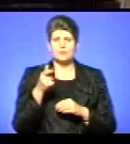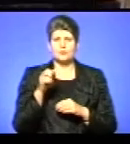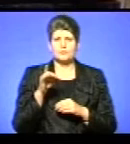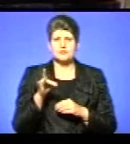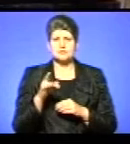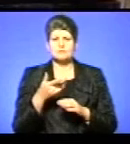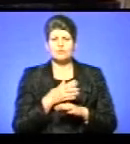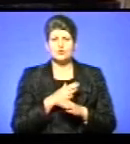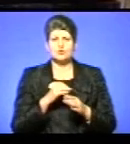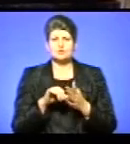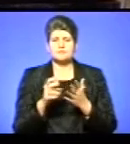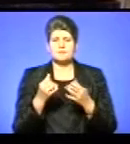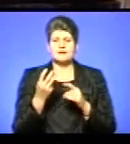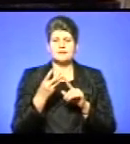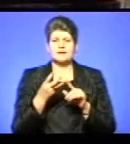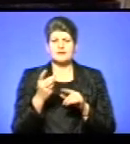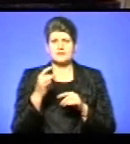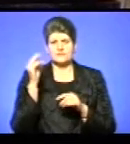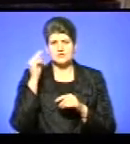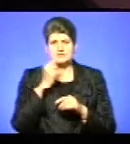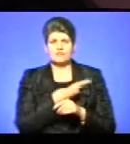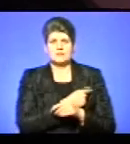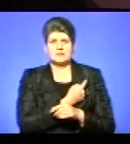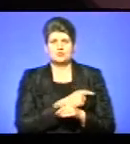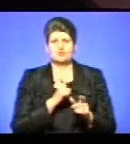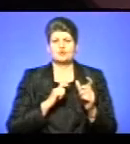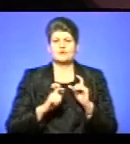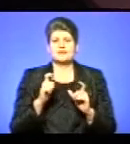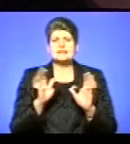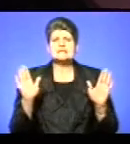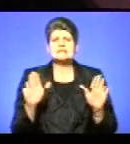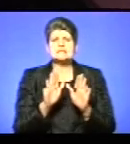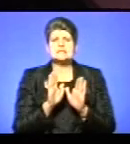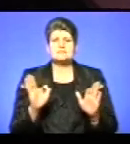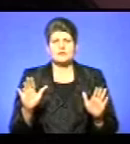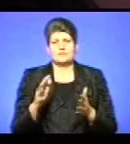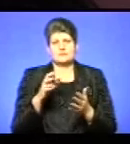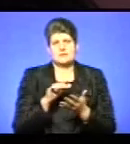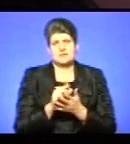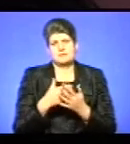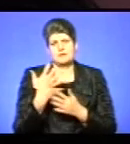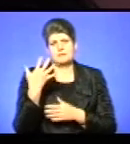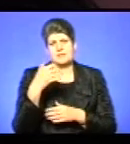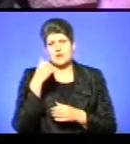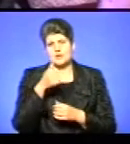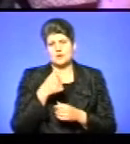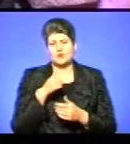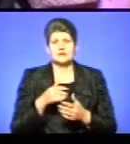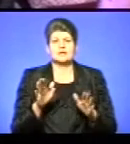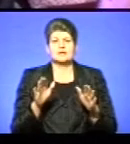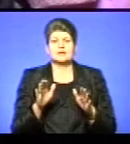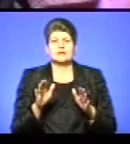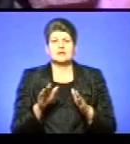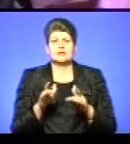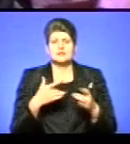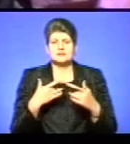конкурсі бере втретє. Хлопець навчається у медичному університеті. Співом, як хобі, займається п'ять років. На сцені виконував італійську